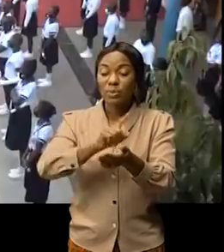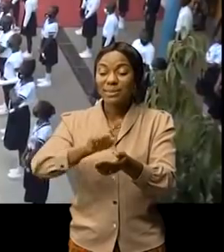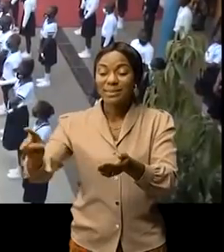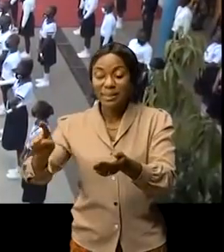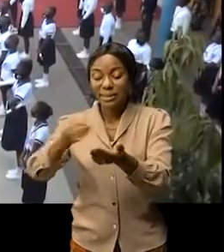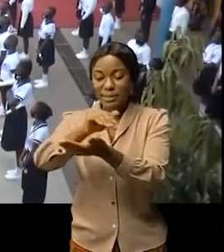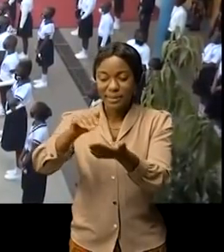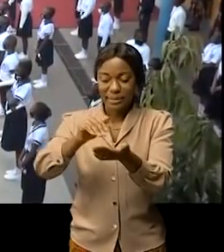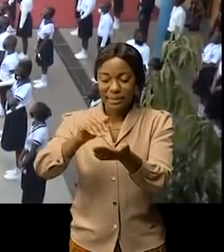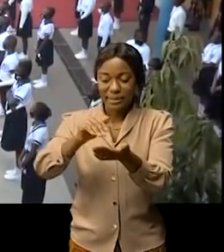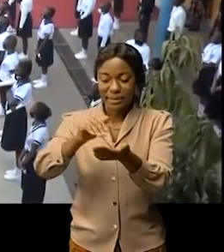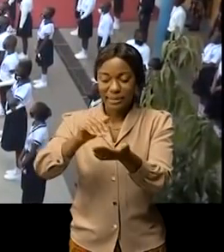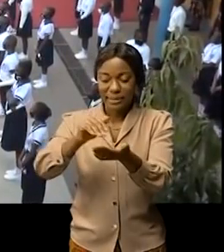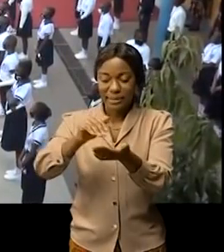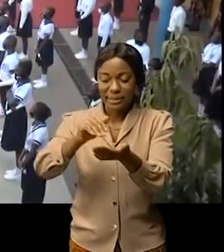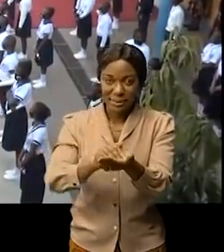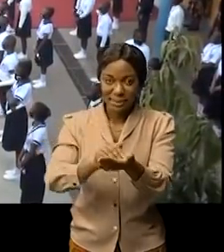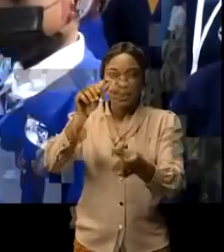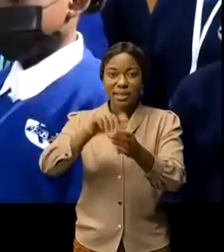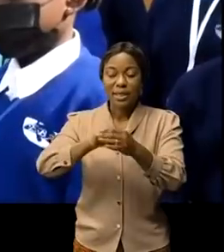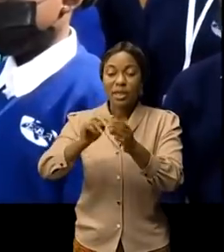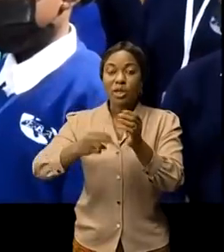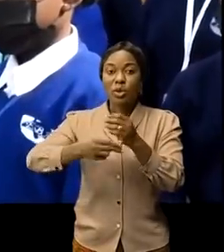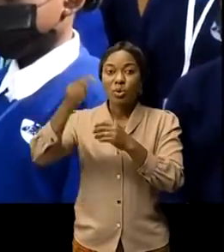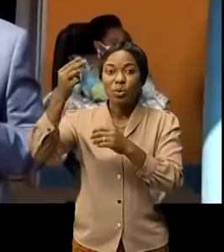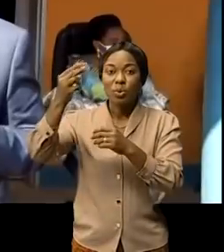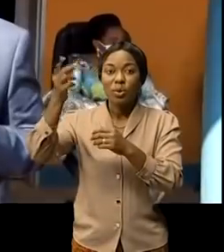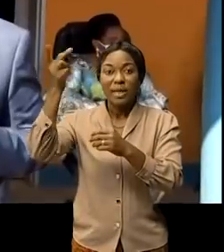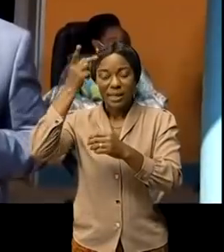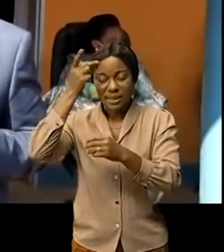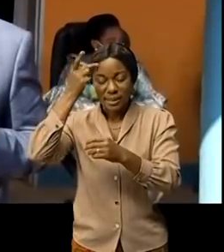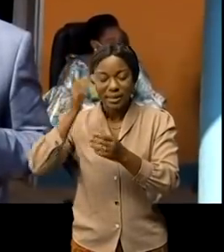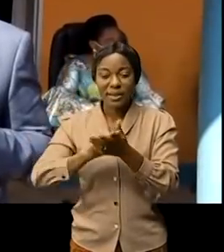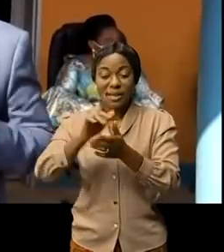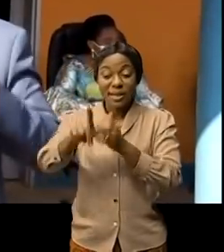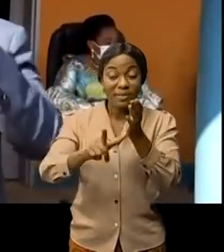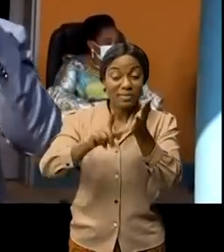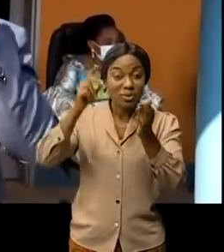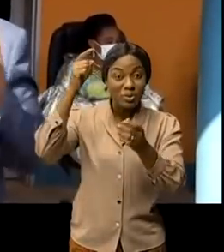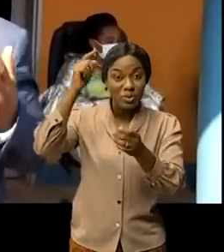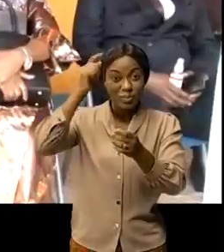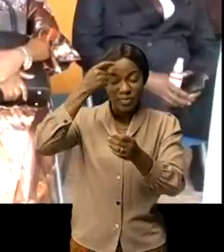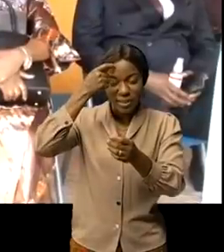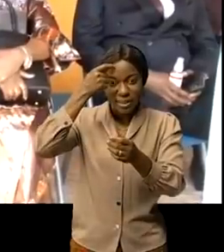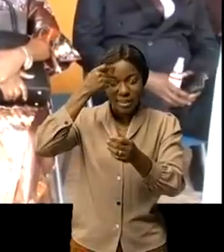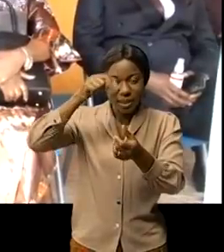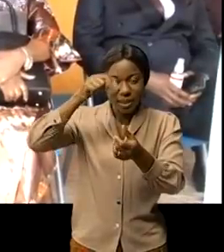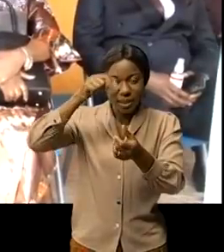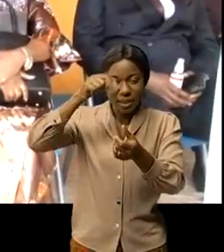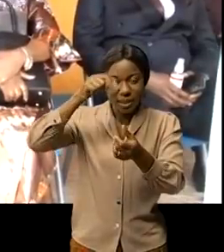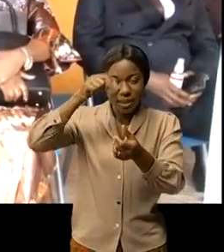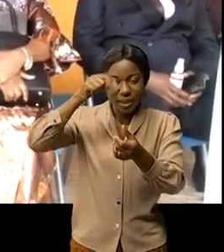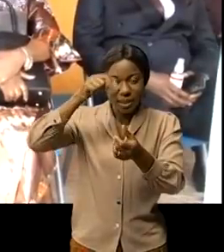sur l'ensemble du Anga le vice-gouverneur Jean-Claude Cafoy entouré de l'inspecteur provincial